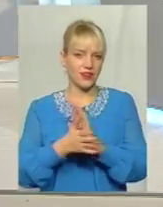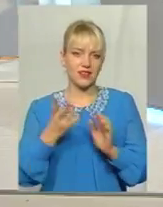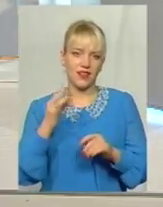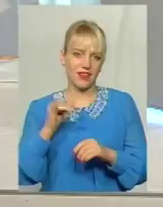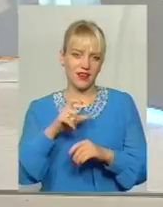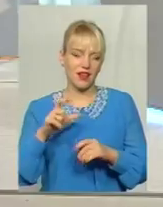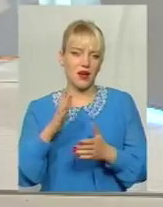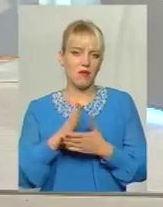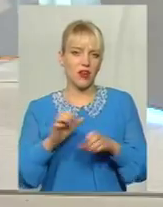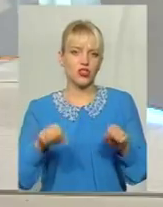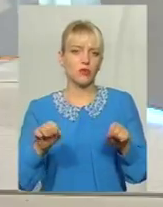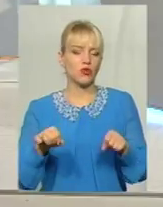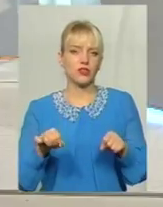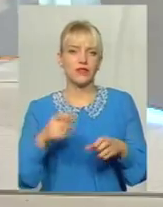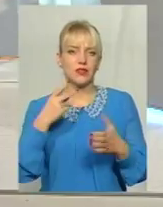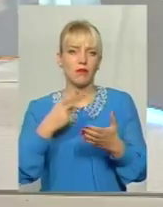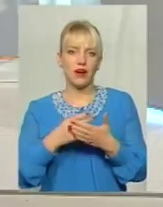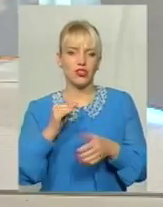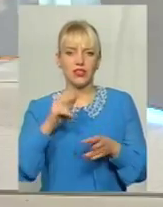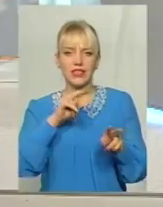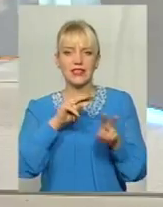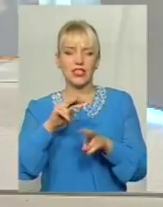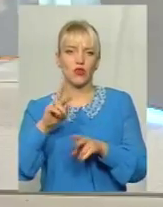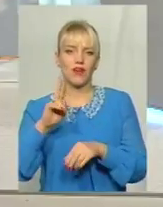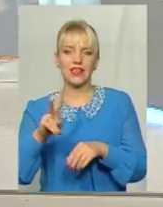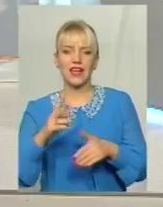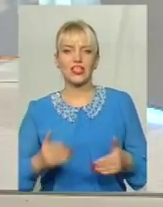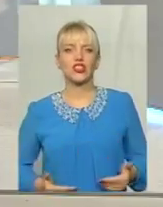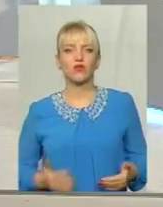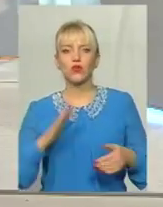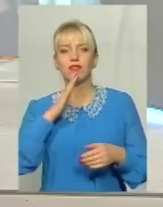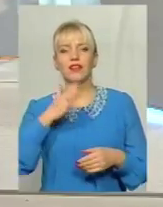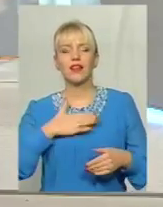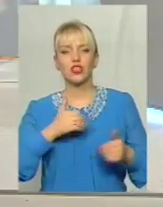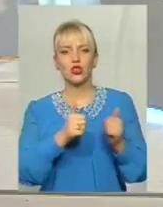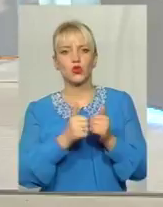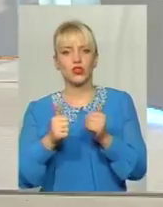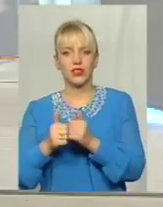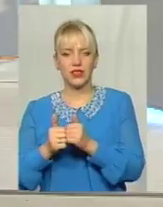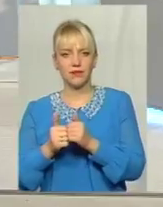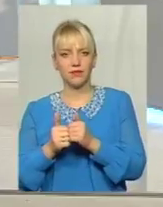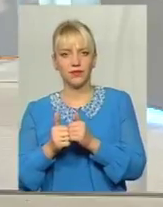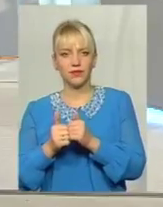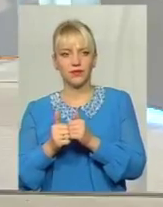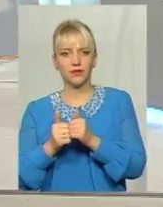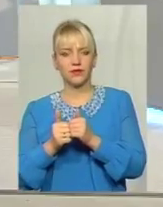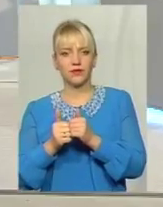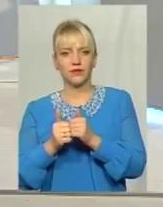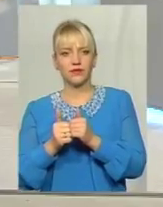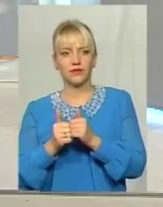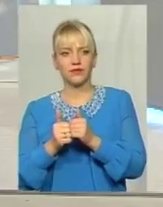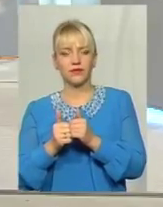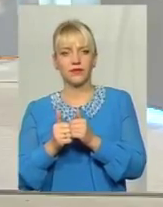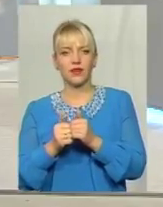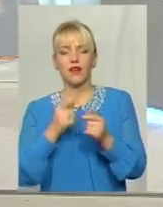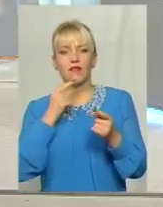маючи можливість бачити і слідкувати, як живуть наші сусіди І далекі, власне, громадяни в